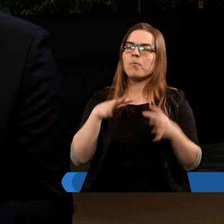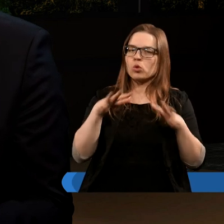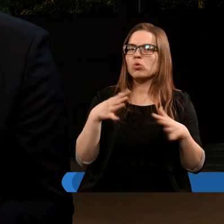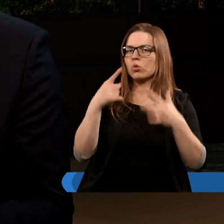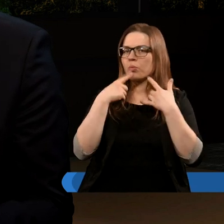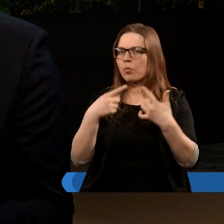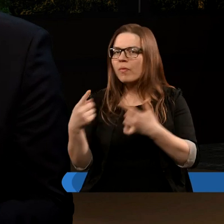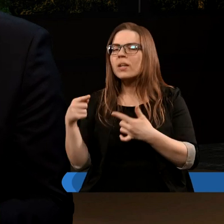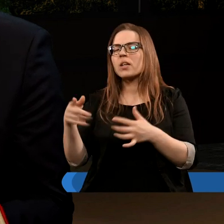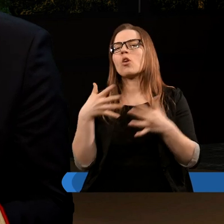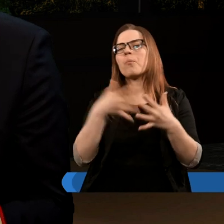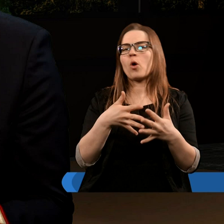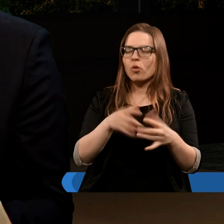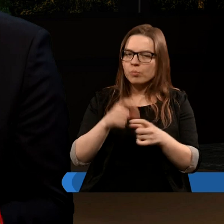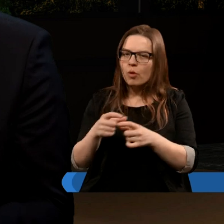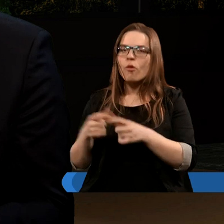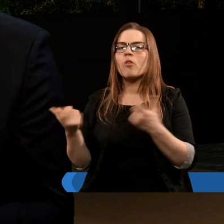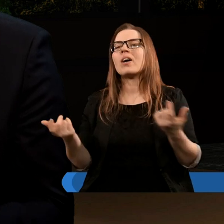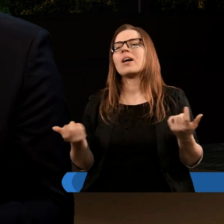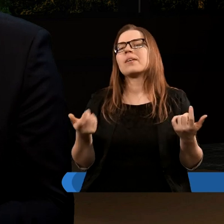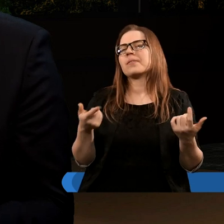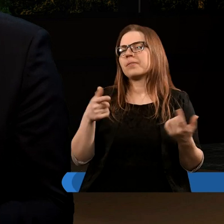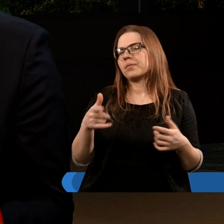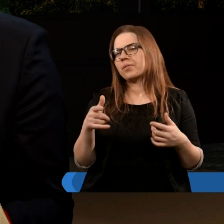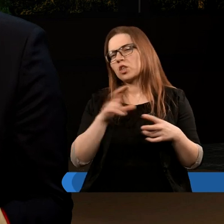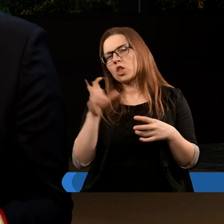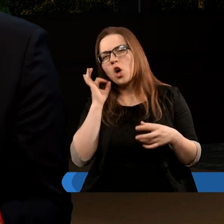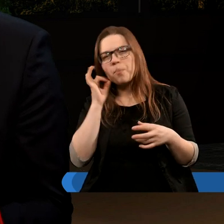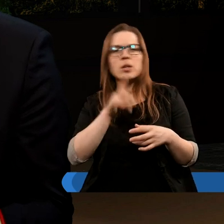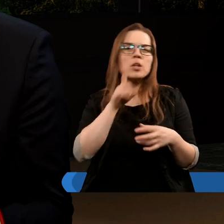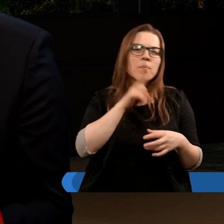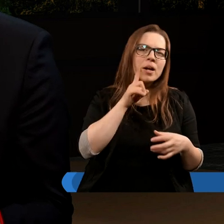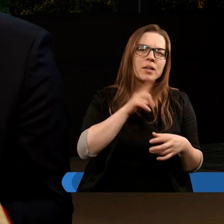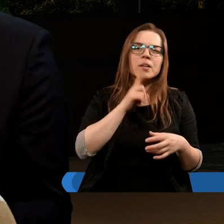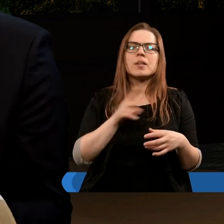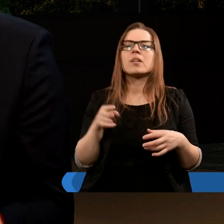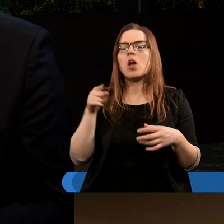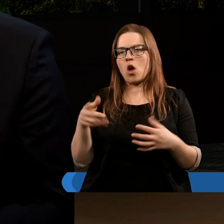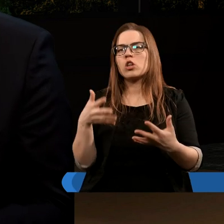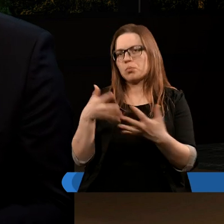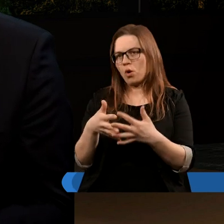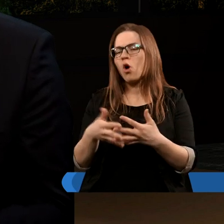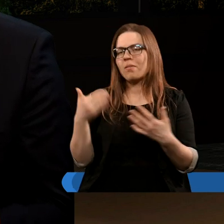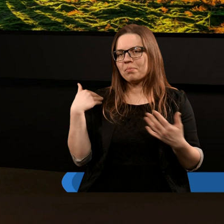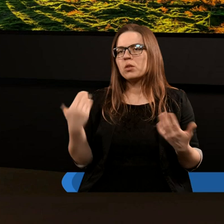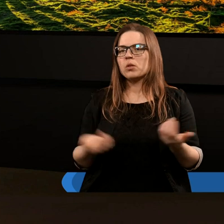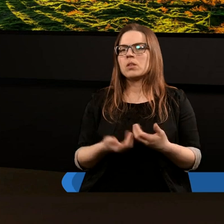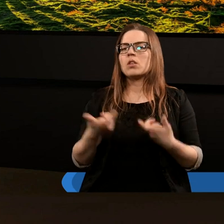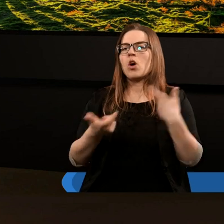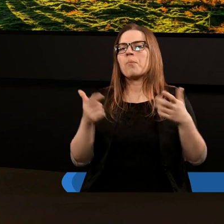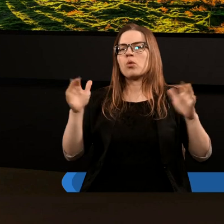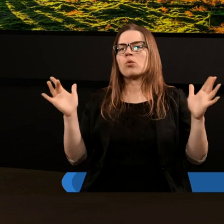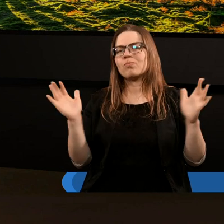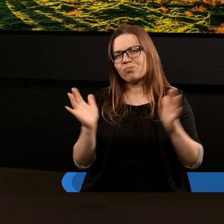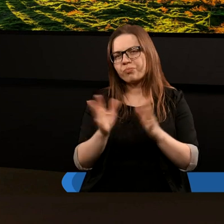dużo powiedziane o słowach proroczych i również nawet o tym, że czy to kobiety czy mężczyźni oni prorokowali. Robiąc